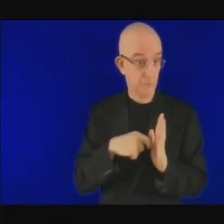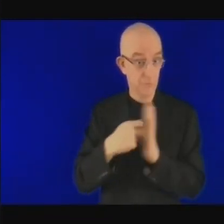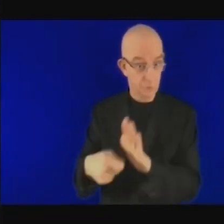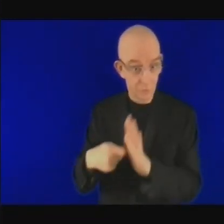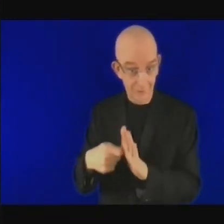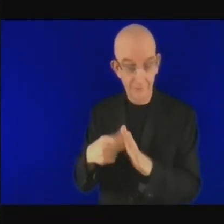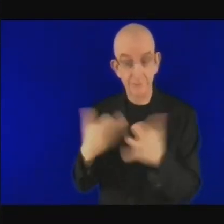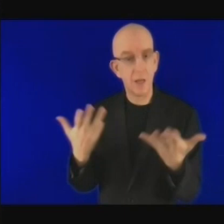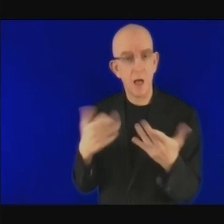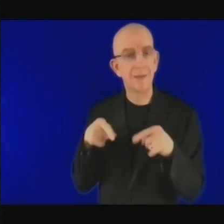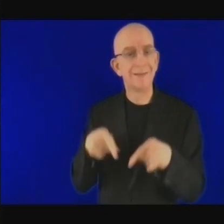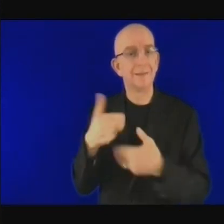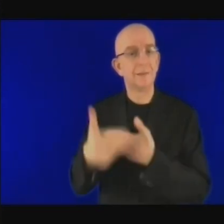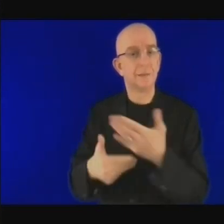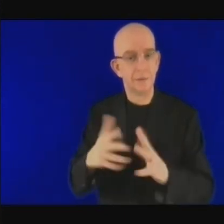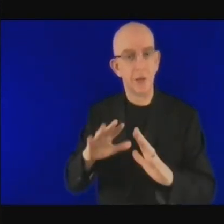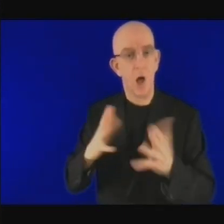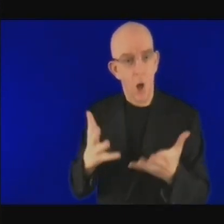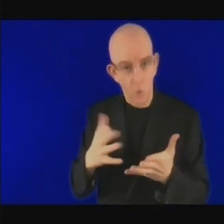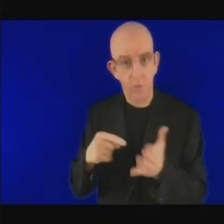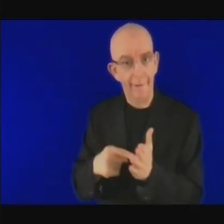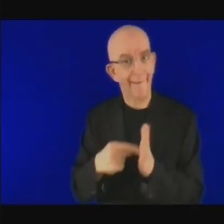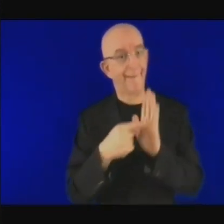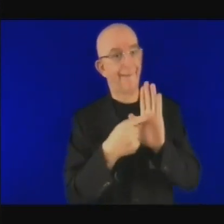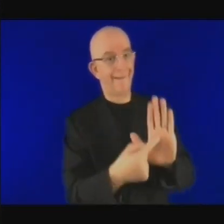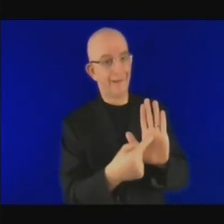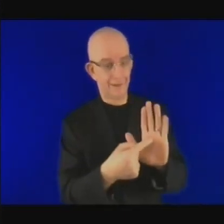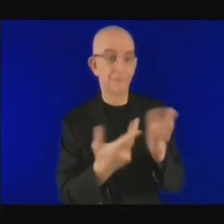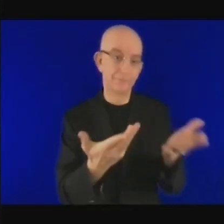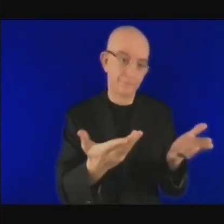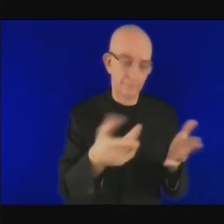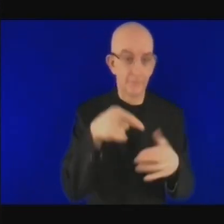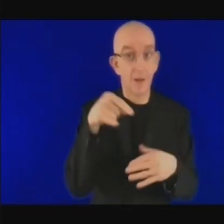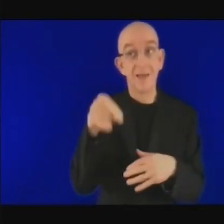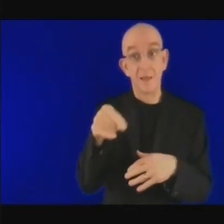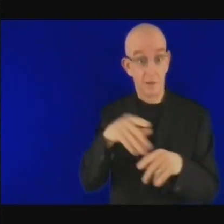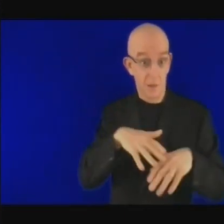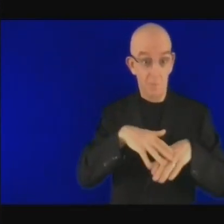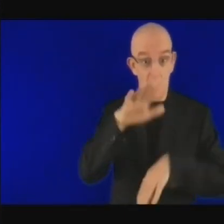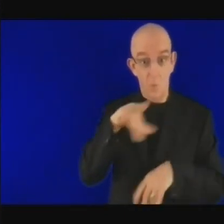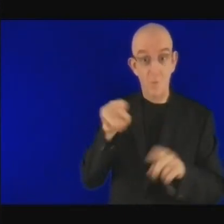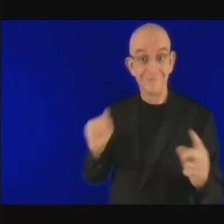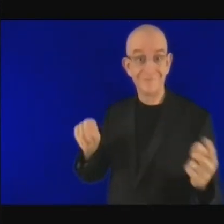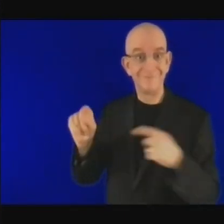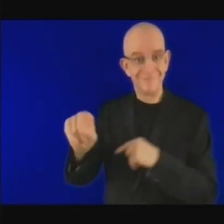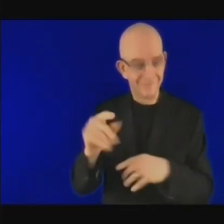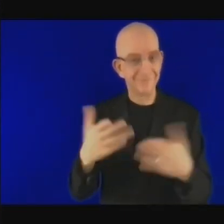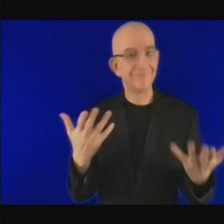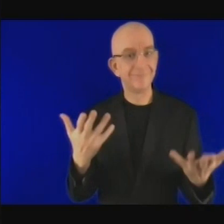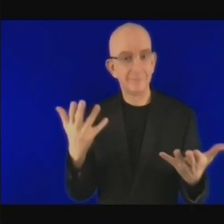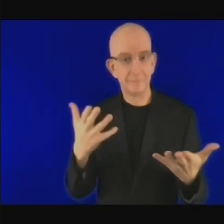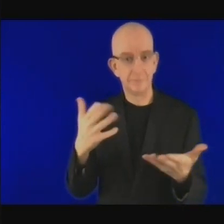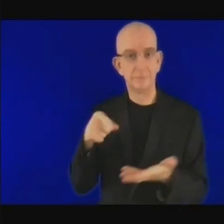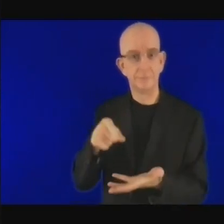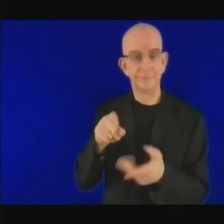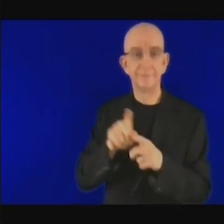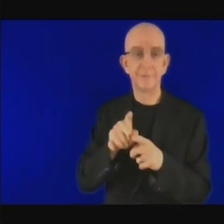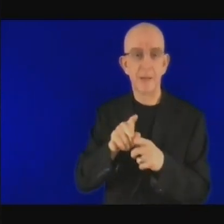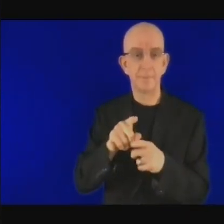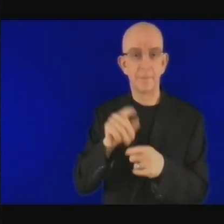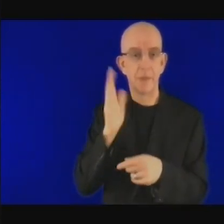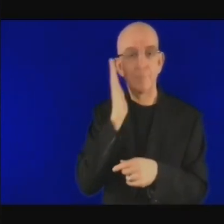qui sera composé essentiellement de dons subventions et prêts à des conditions de